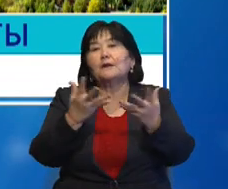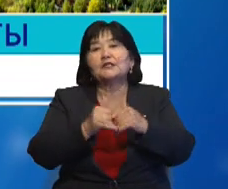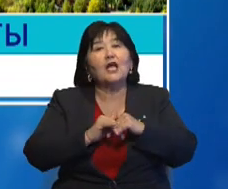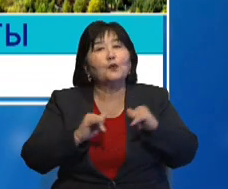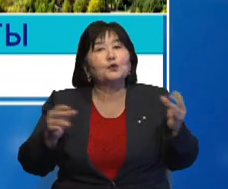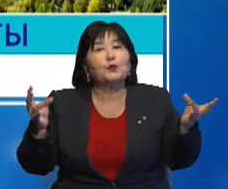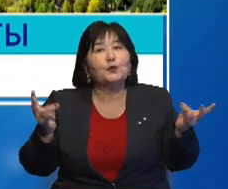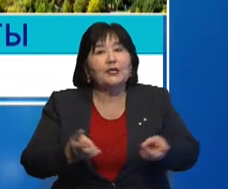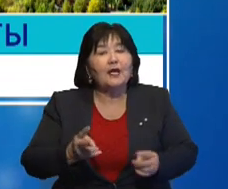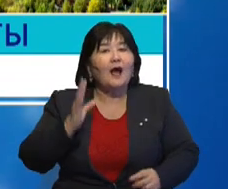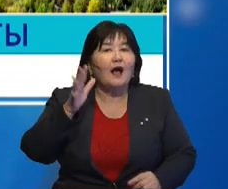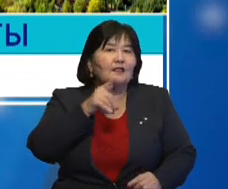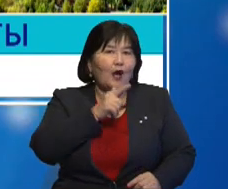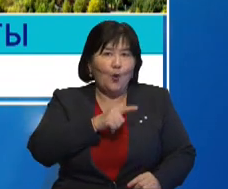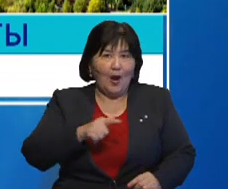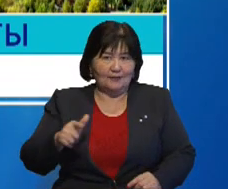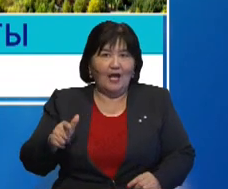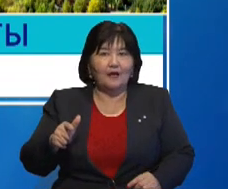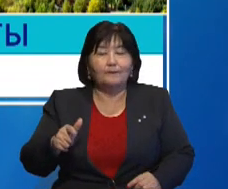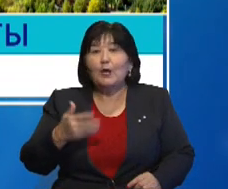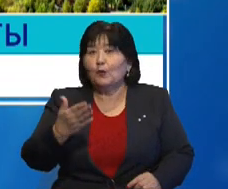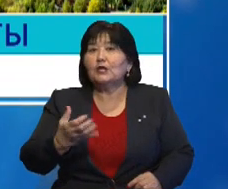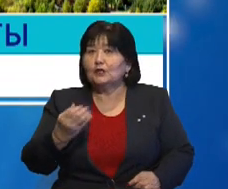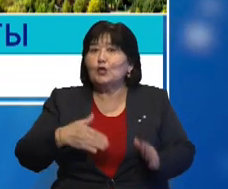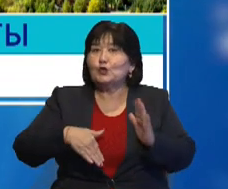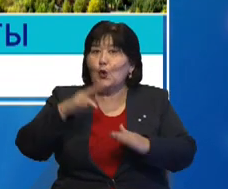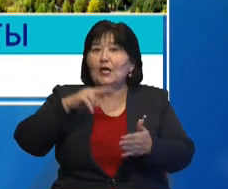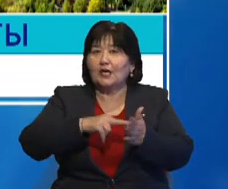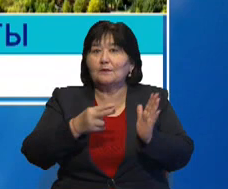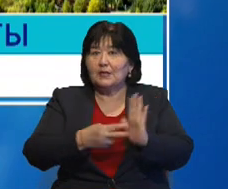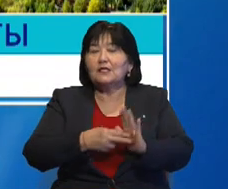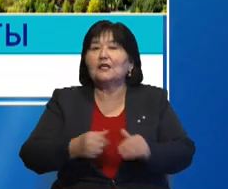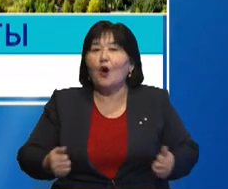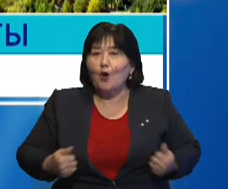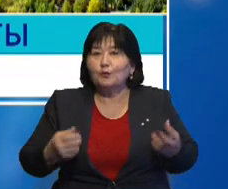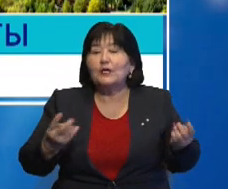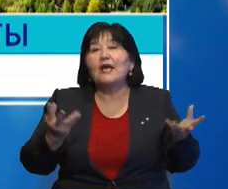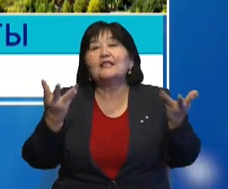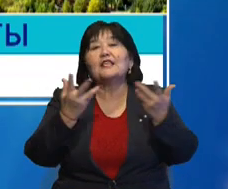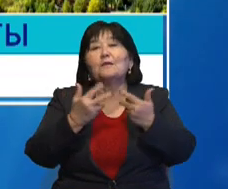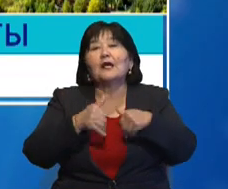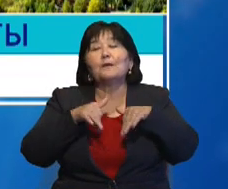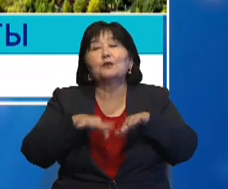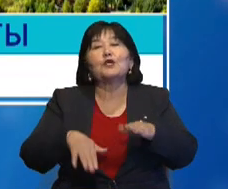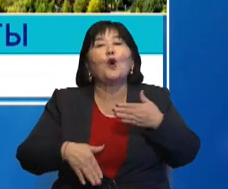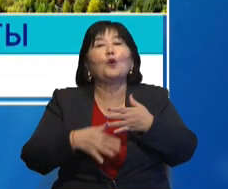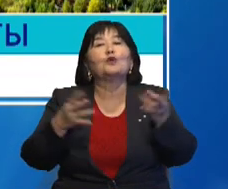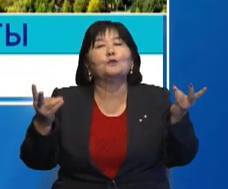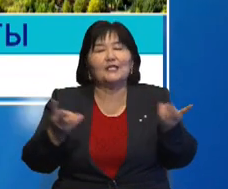өсуі керек. Алдағы уақытта одан да жоғар межелерге ұмтылуыңыз керек біз. Демографиялығы үрдістерді қолдауыңыз керек бізде